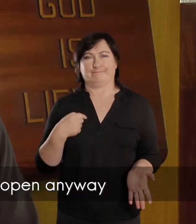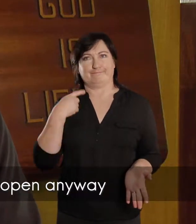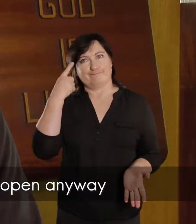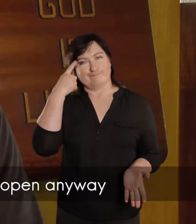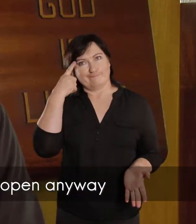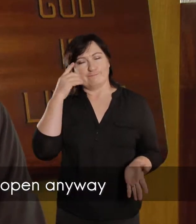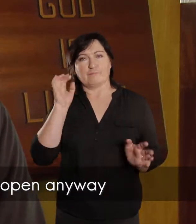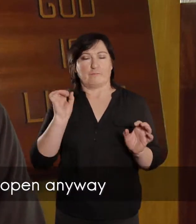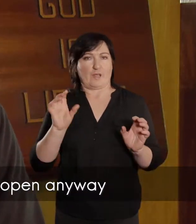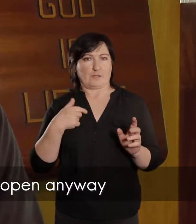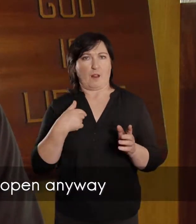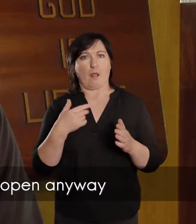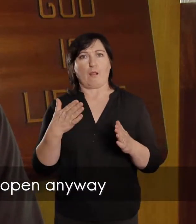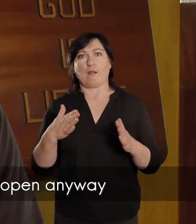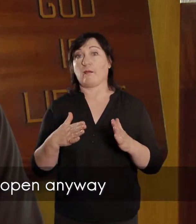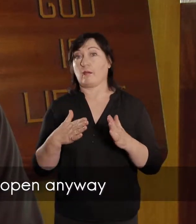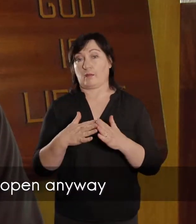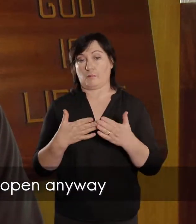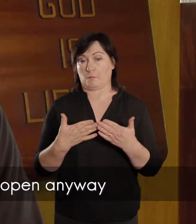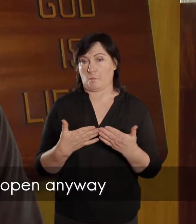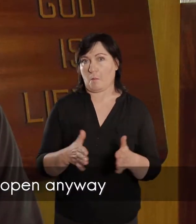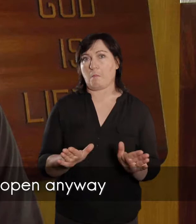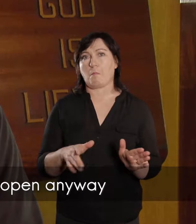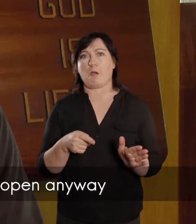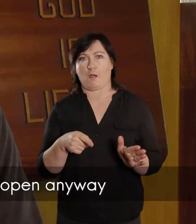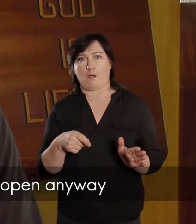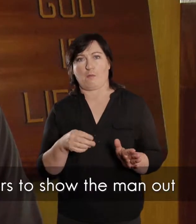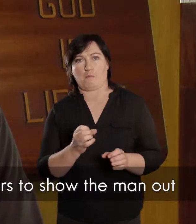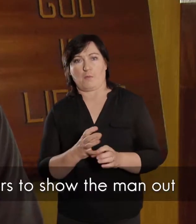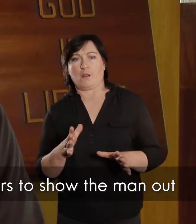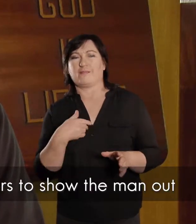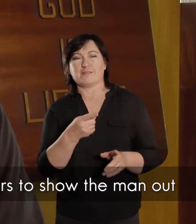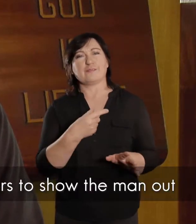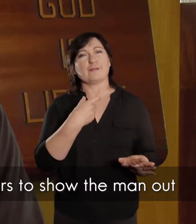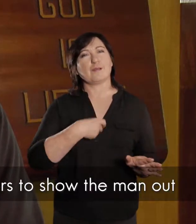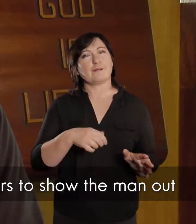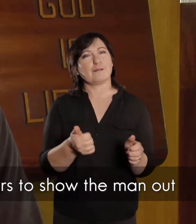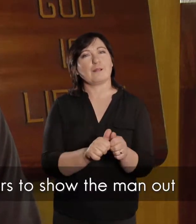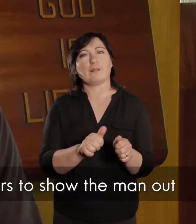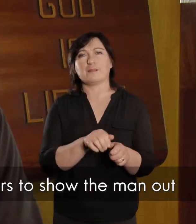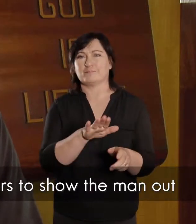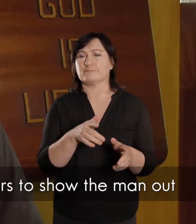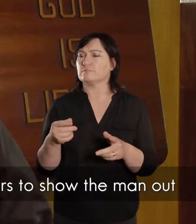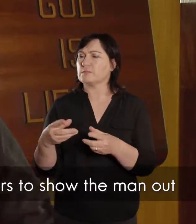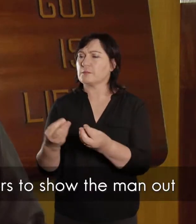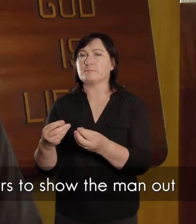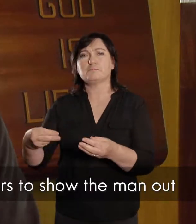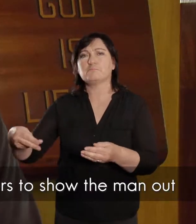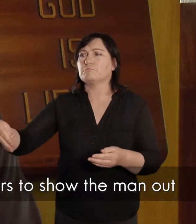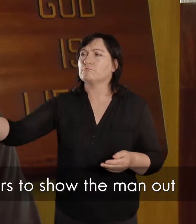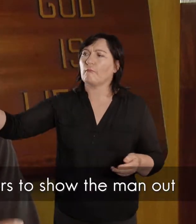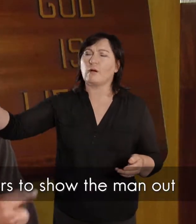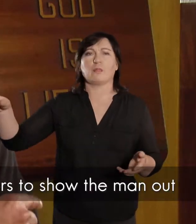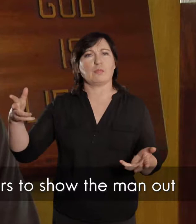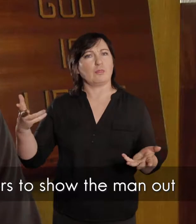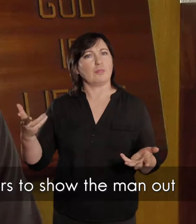ja, maar hy sla, en ek denk toe, ek ga nou opmaken dan, ek gaan as nou maar kyk, en ek wees toe, van die kerklaadslede, en